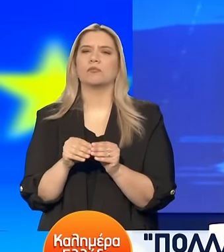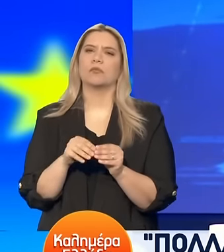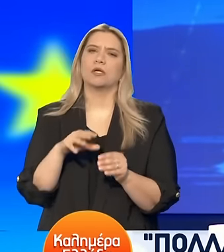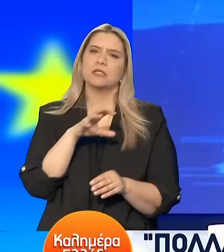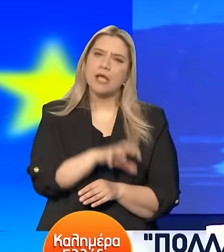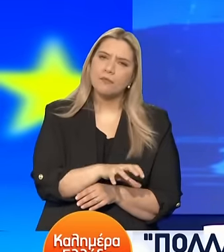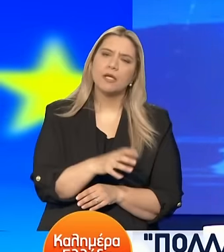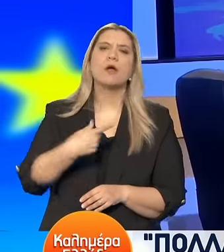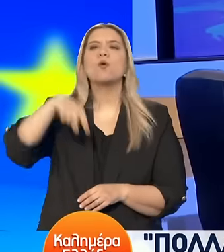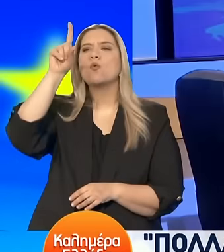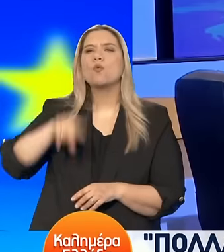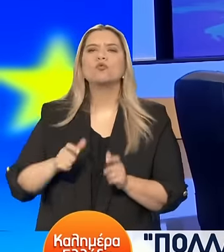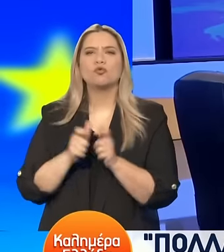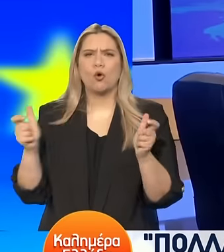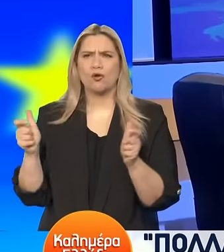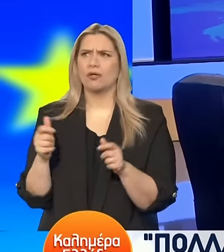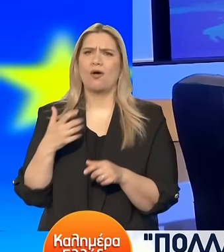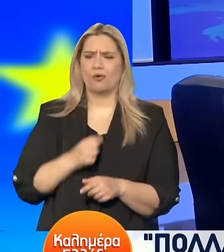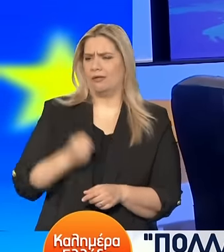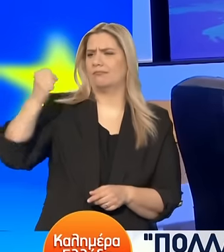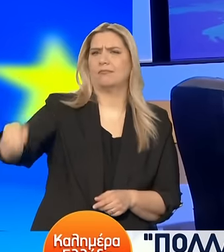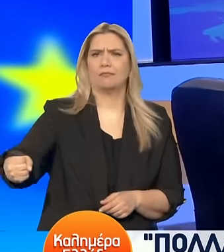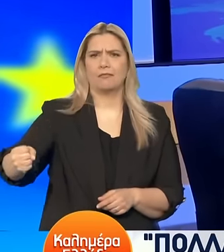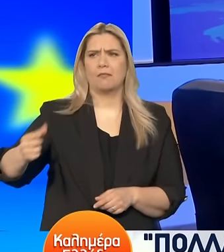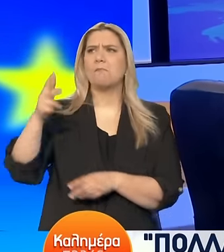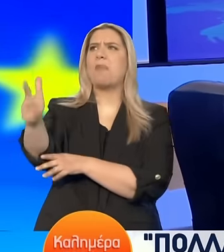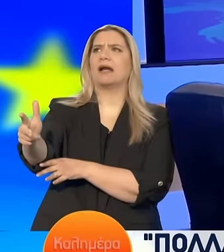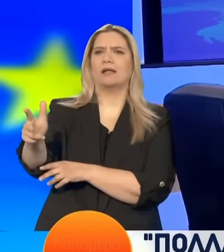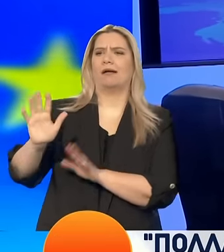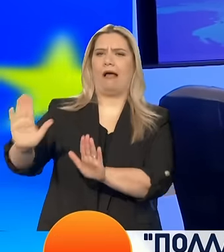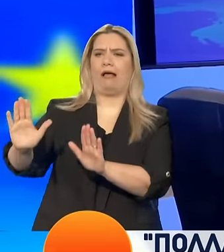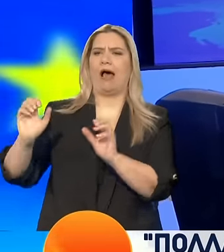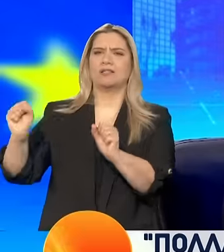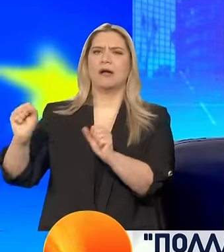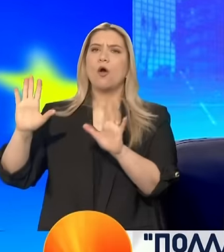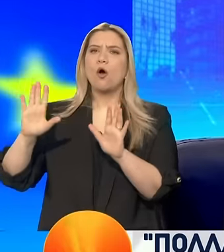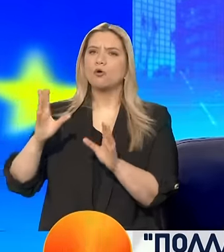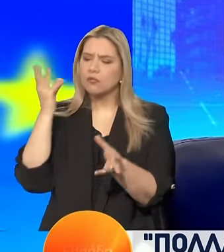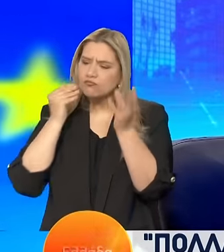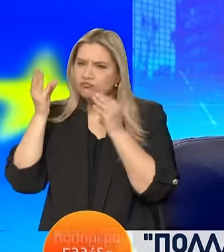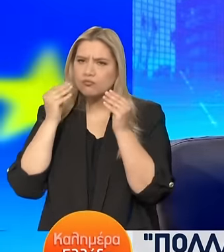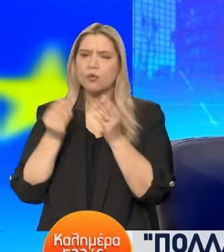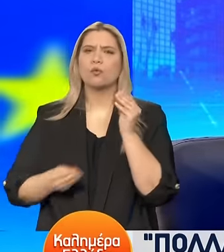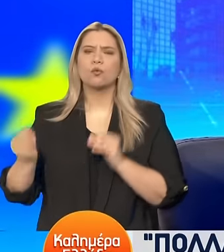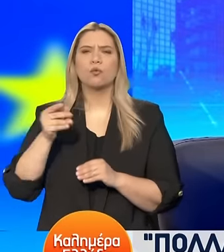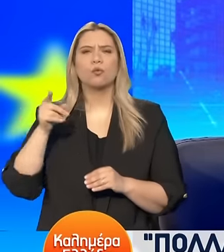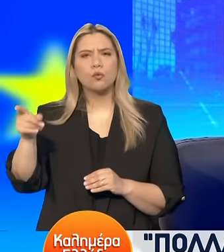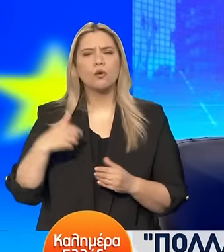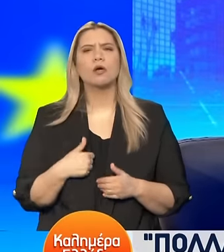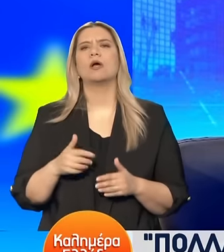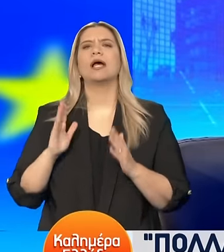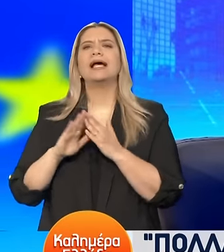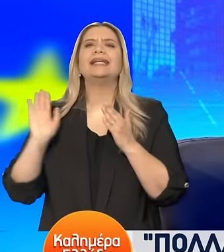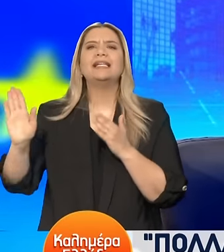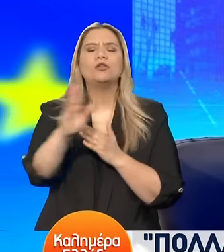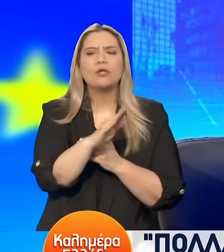Αλλά ένα σχολείο το οποίο να δίνει ερεθίσματα Στα παιδιά τα οποία μένουν στο σχολείο Προγράμματα όπως συντεντάδες της γειτονιάς Πάλι για να